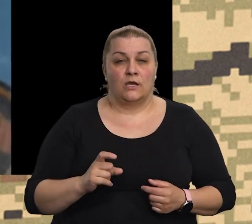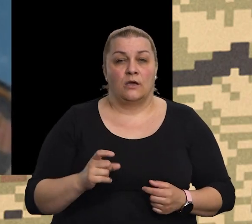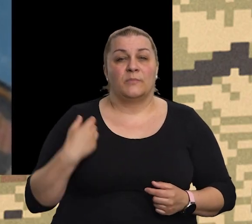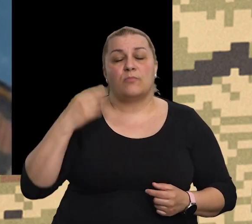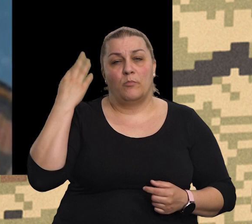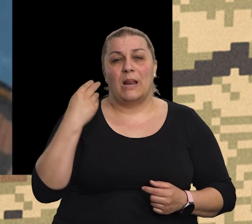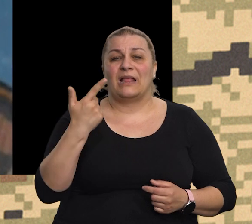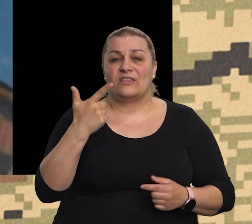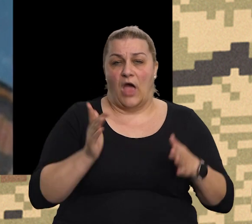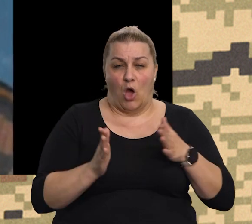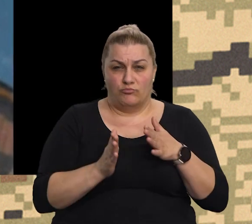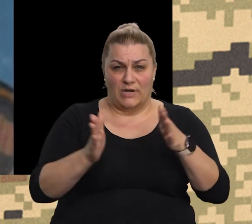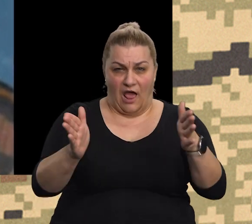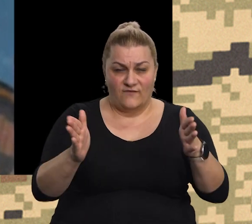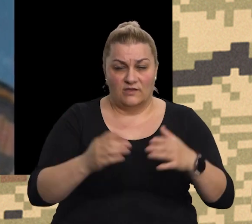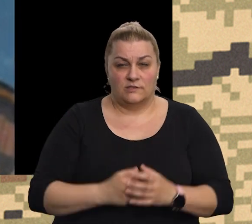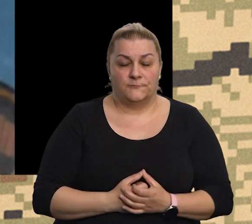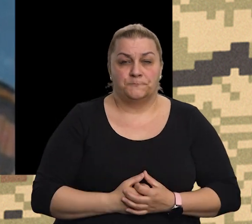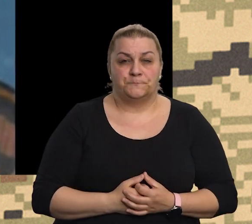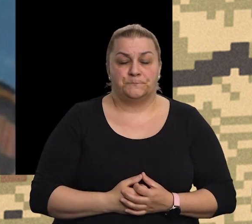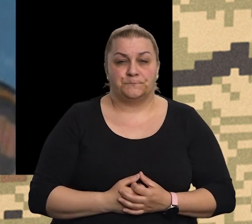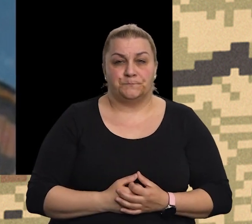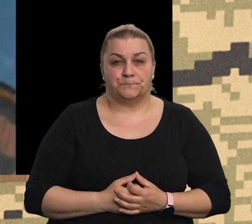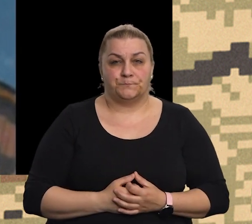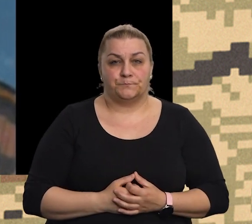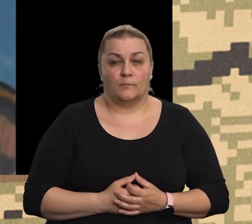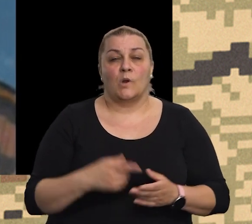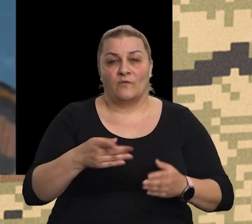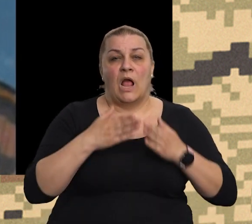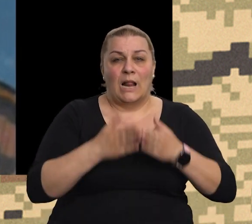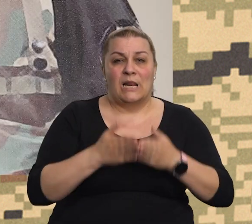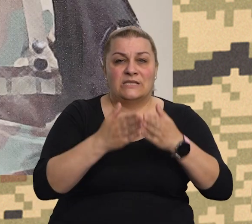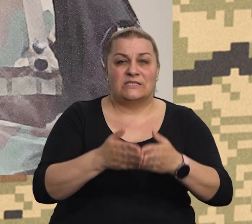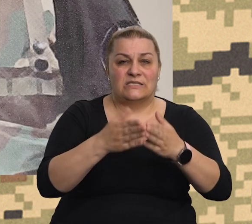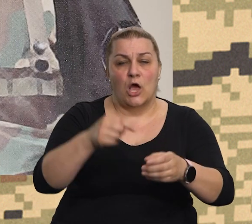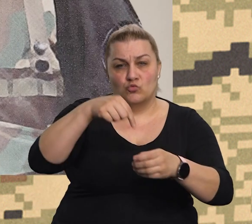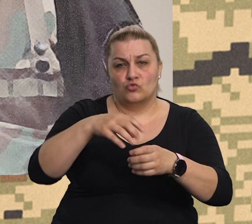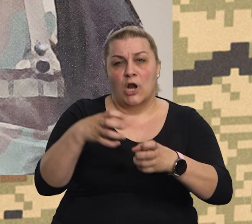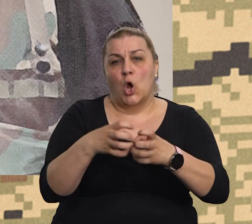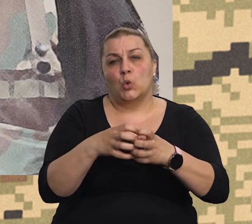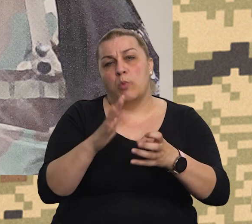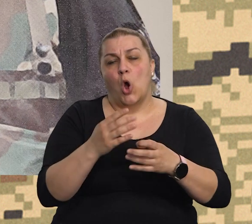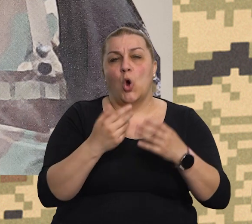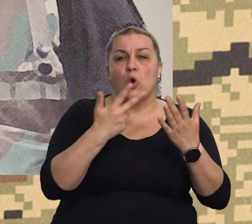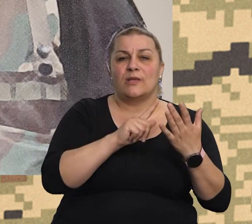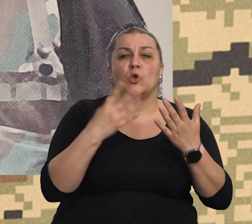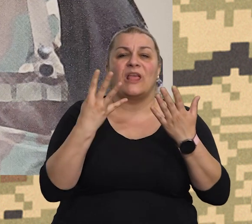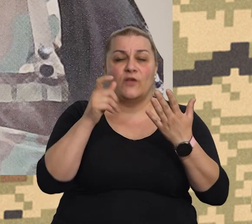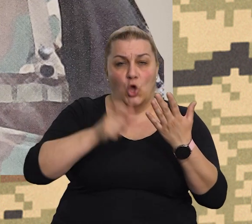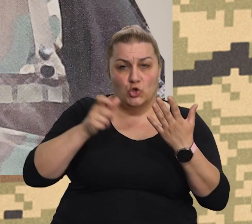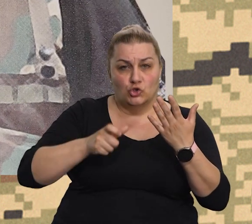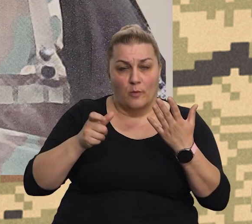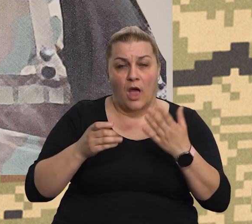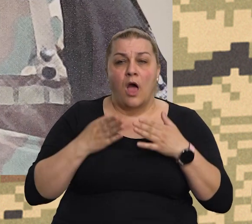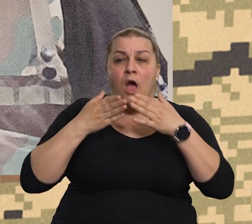dva pralca. Nakon, znači, došli smo sa tim gliserima po osam, devet, grupa od osam, devet ljudi, koji smo išli smo